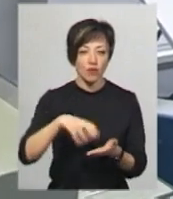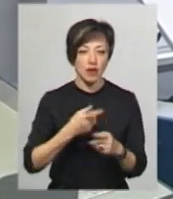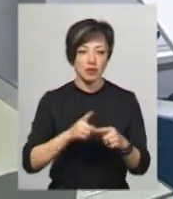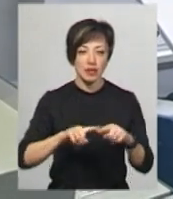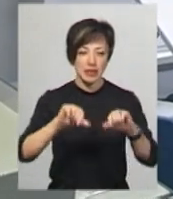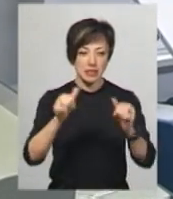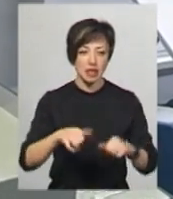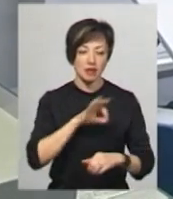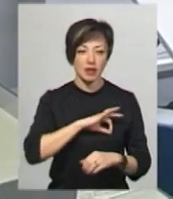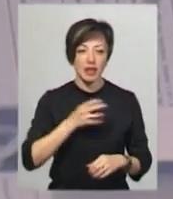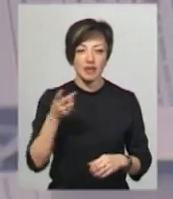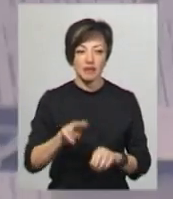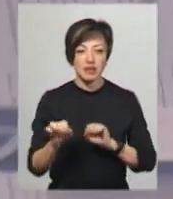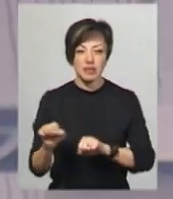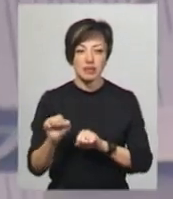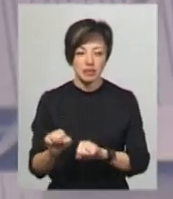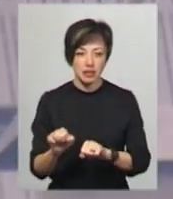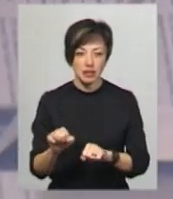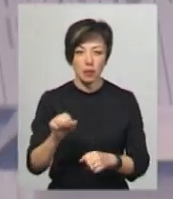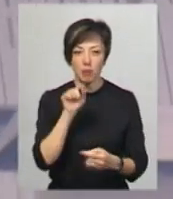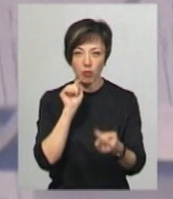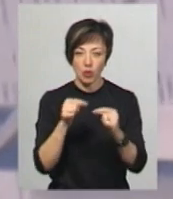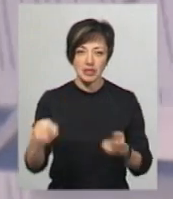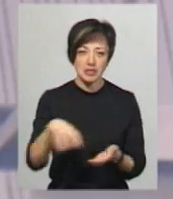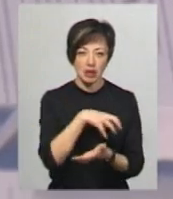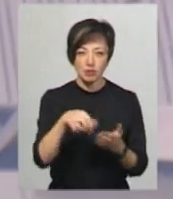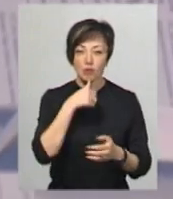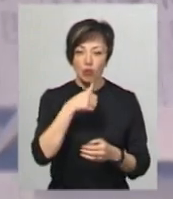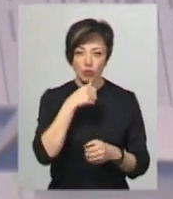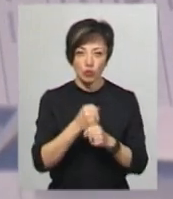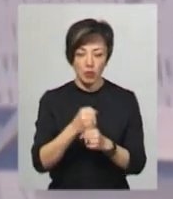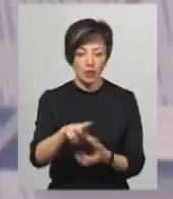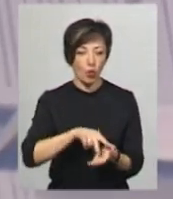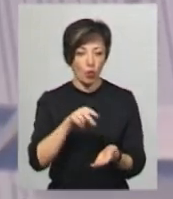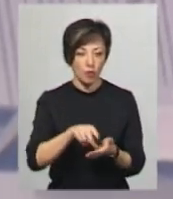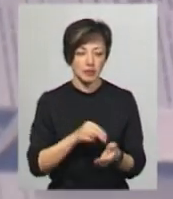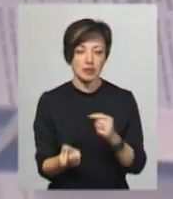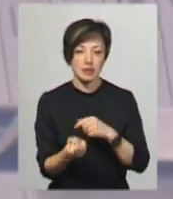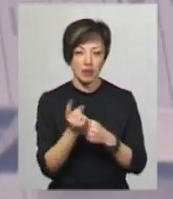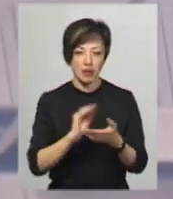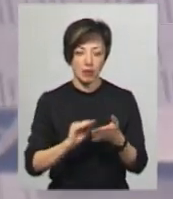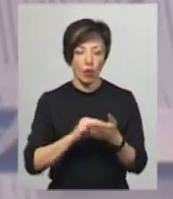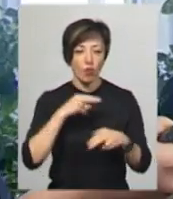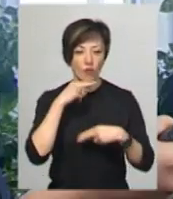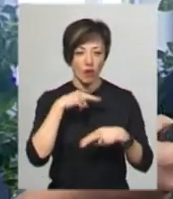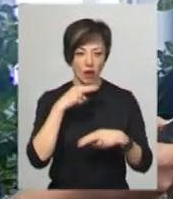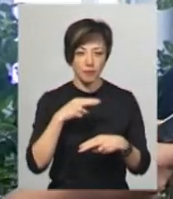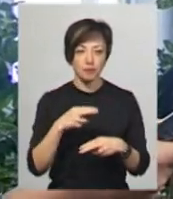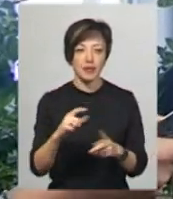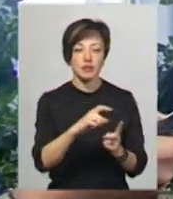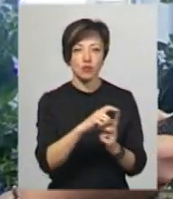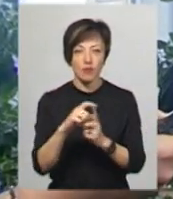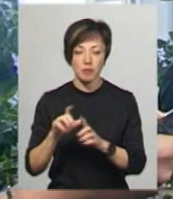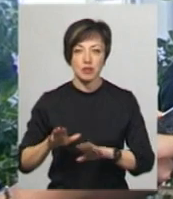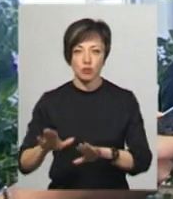дизайні використали дві захисні антисканерні сітки. Якщо спробують зробити копію, на ній з'явиться напис «Увага». За словами